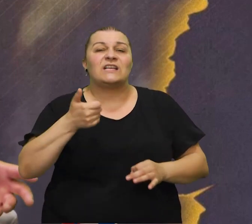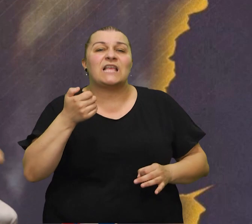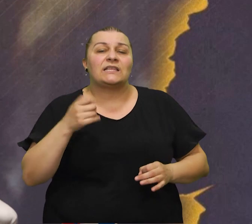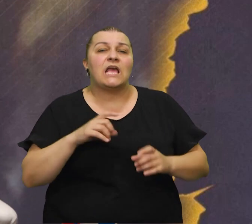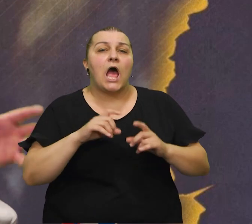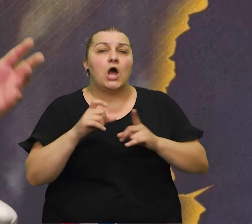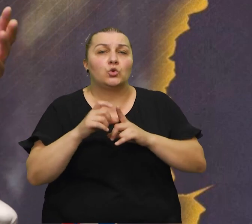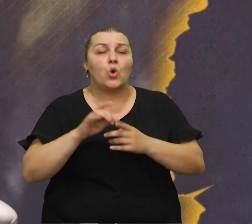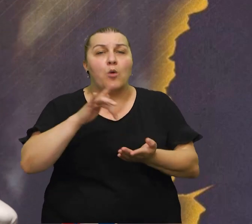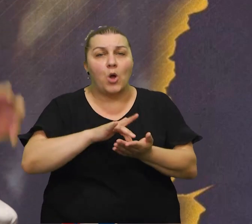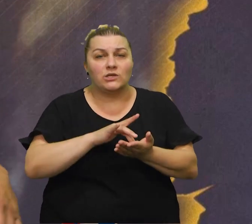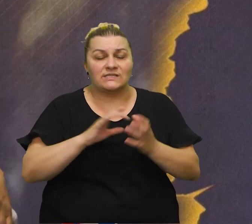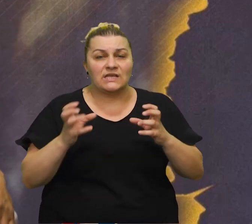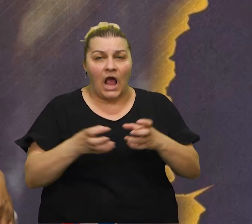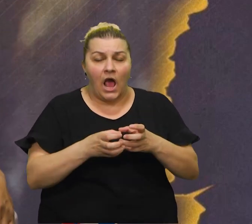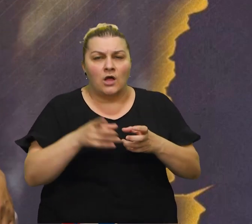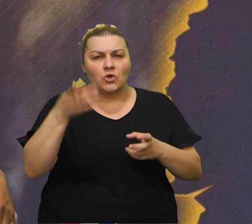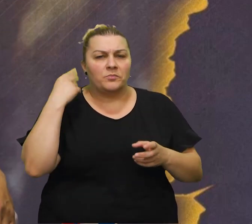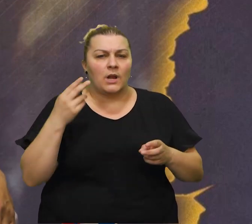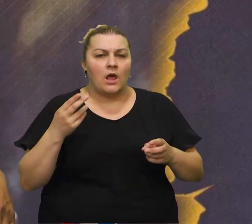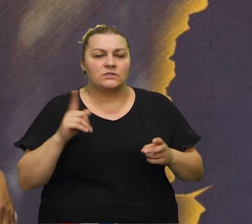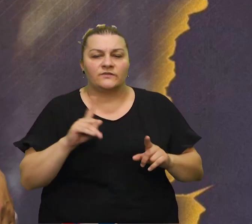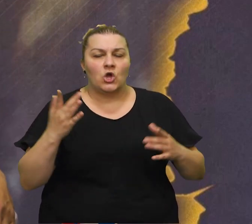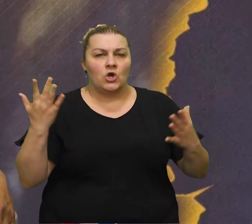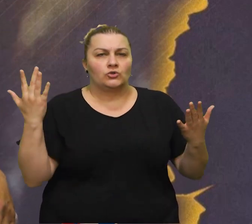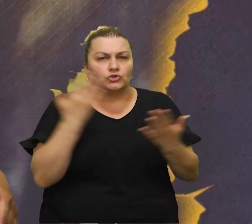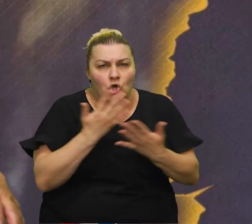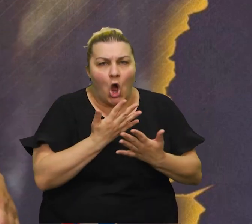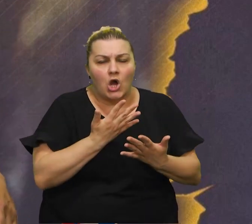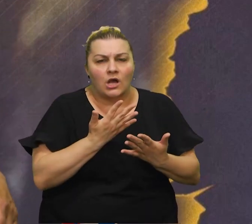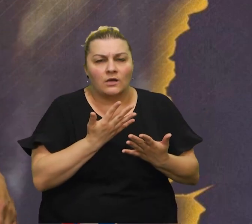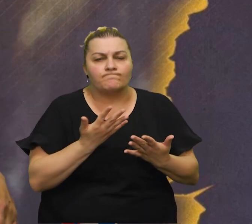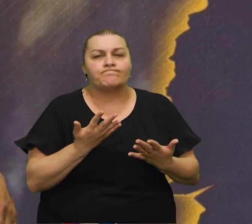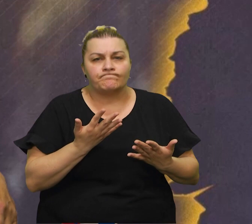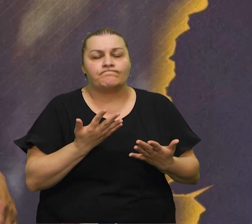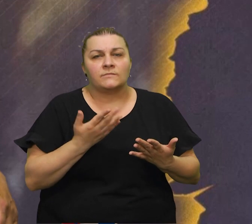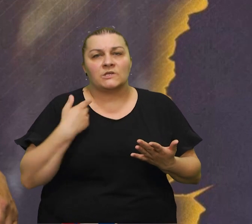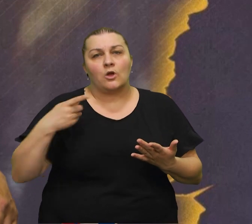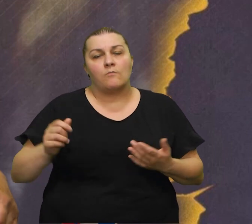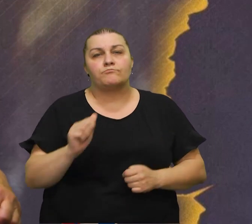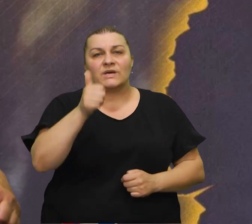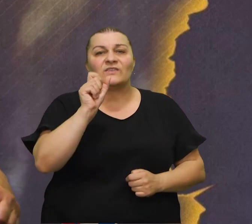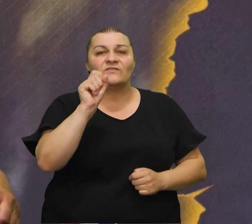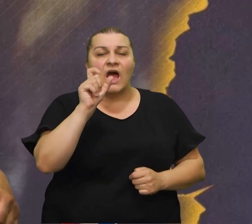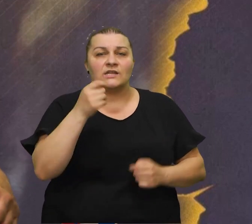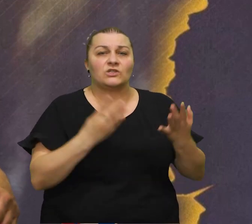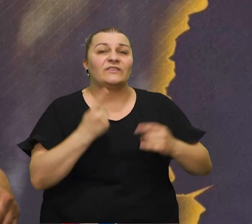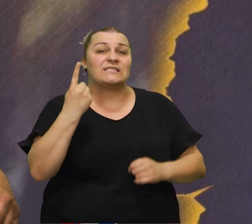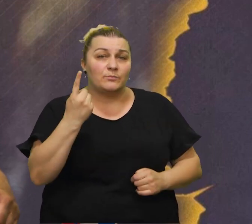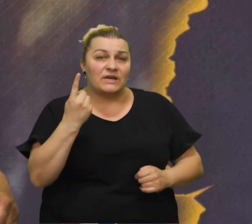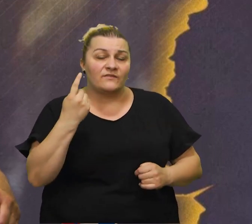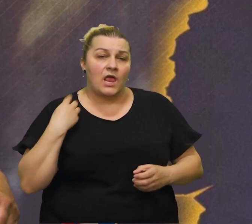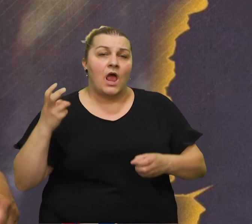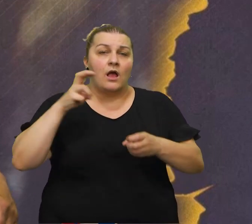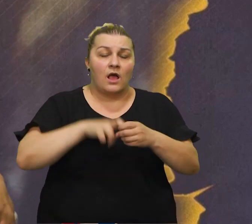Dugopolska bila je u jednom malom šoku svemu skupa i tako sam se prvi 12. od 1991. godine